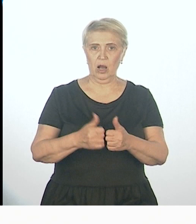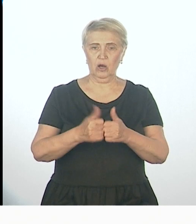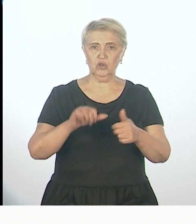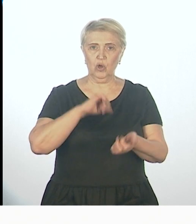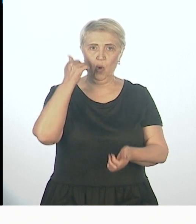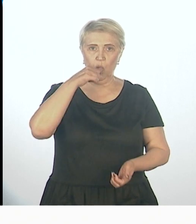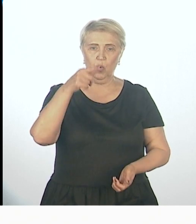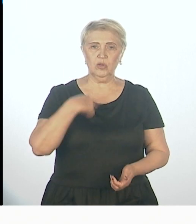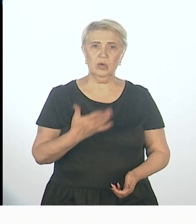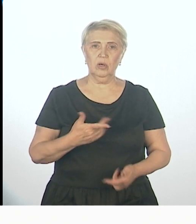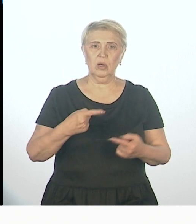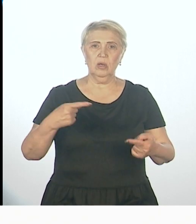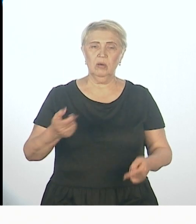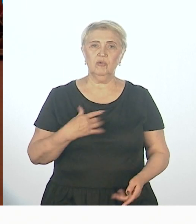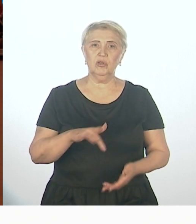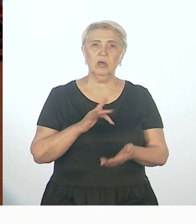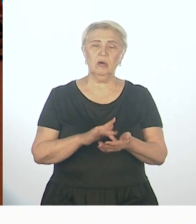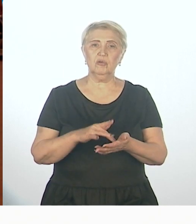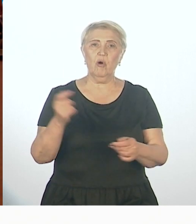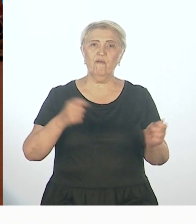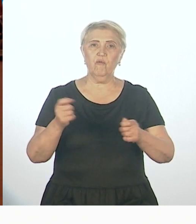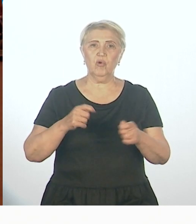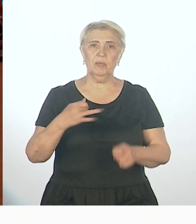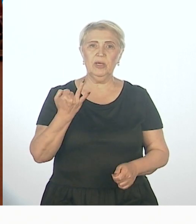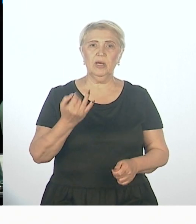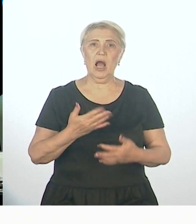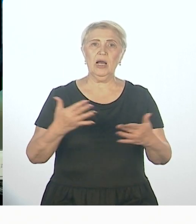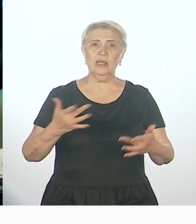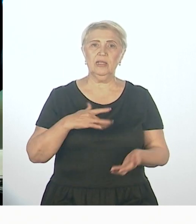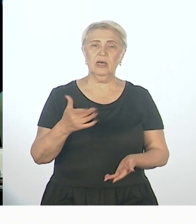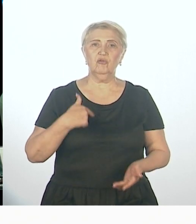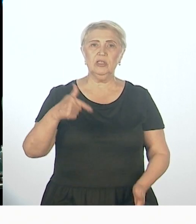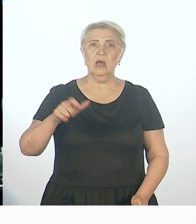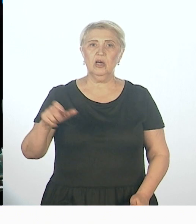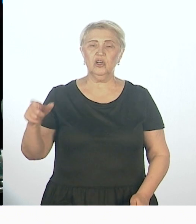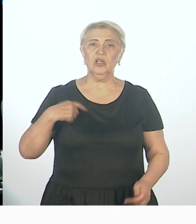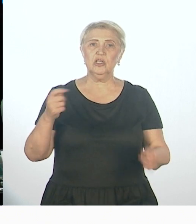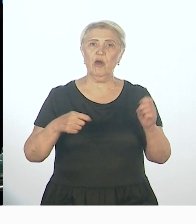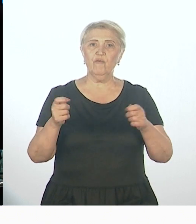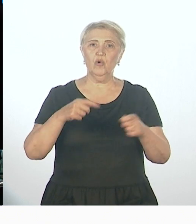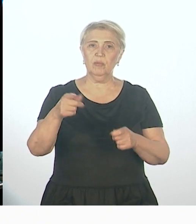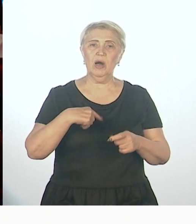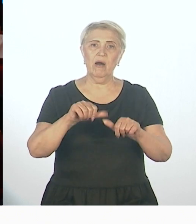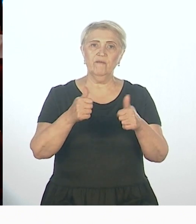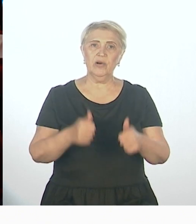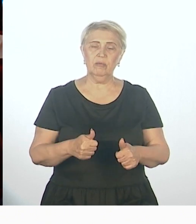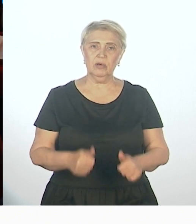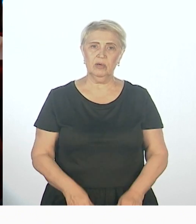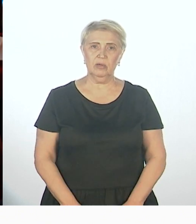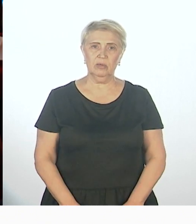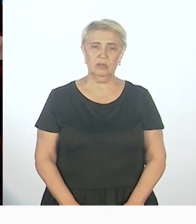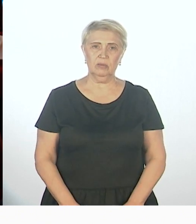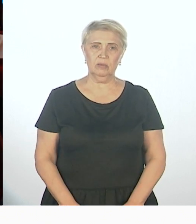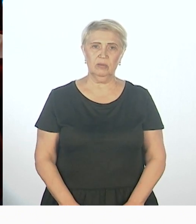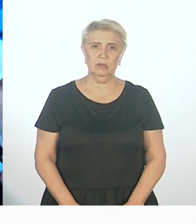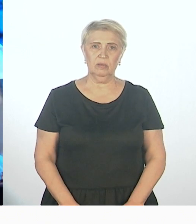муниципальные этапы гражданского форума, краевого, ну то есть и какие-то гражданские форумы в рамках. То есть не